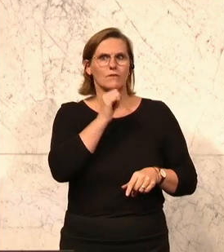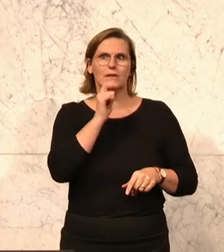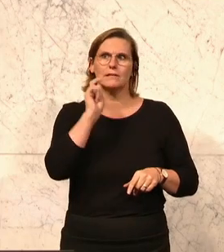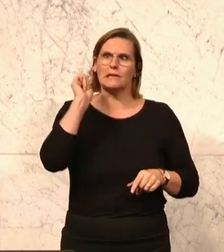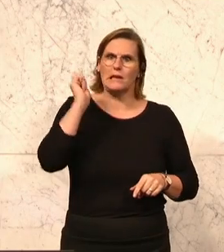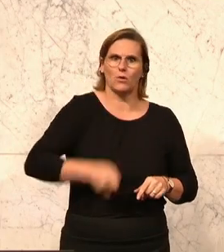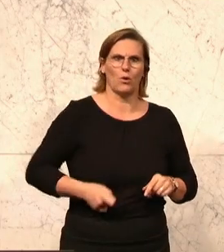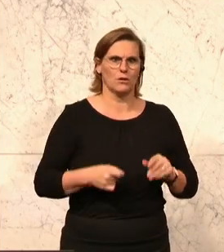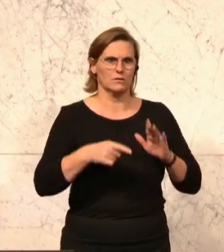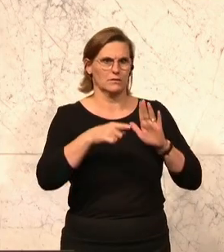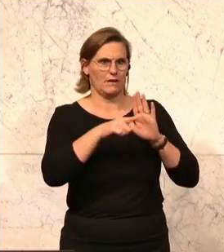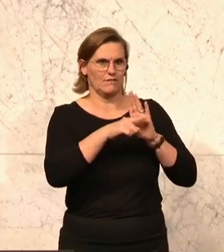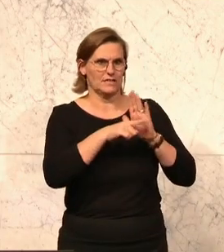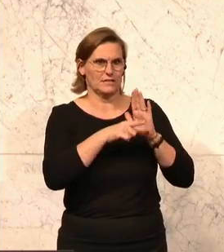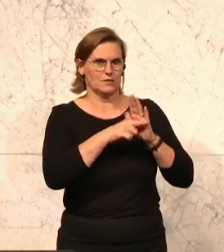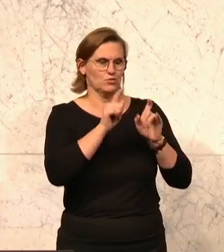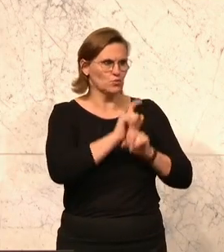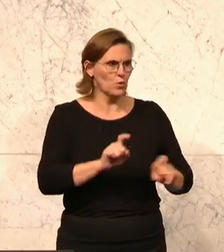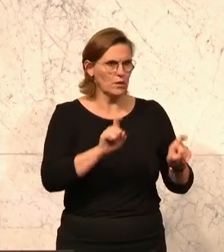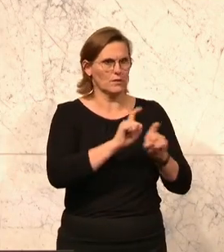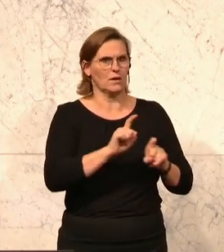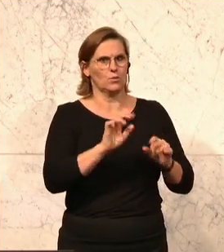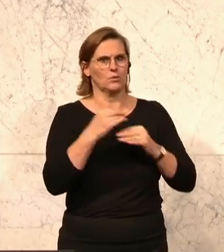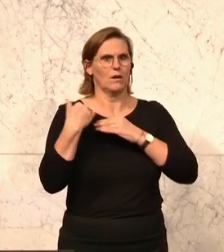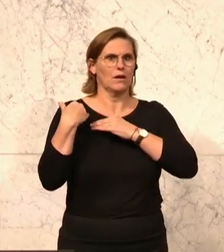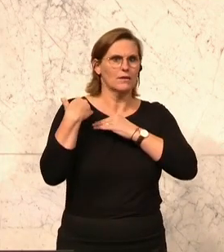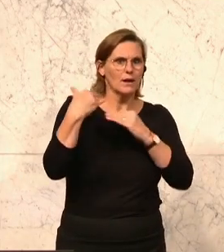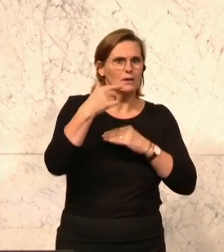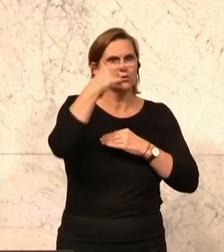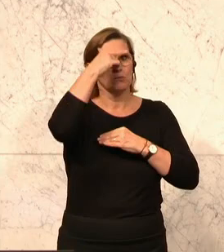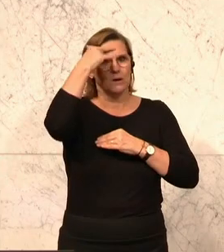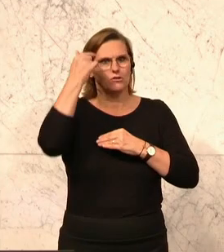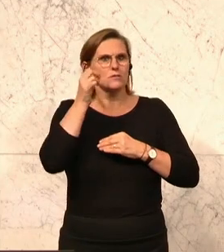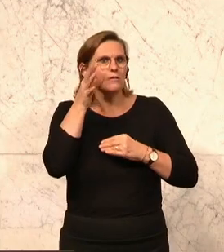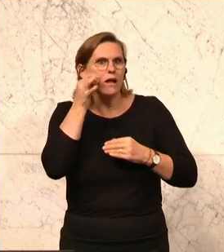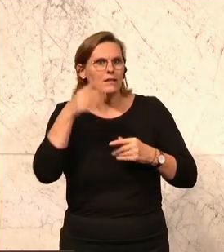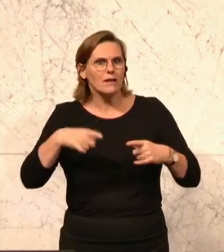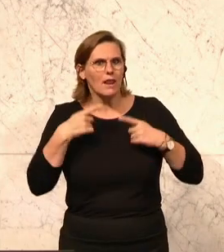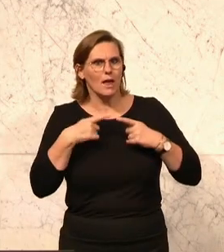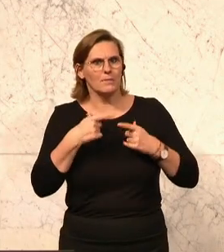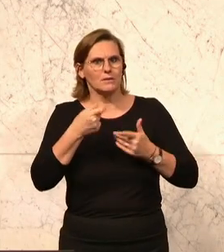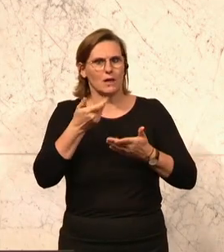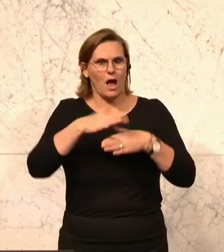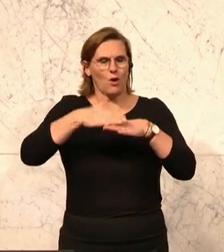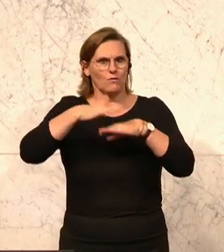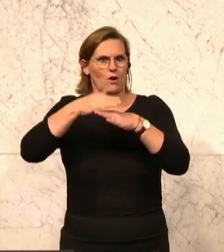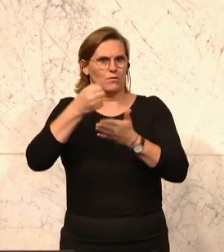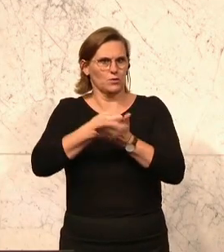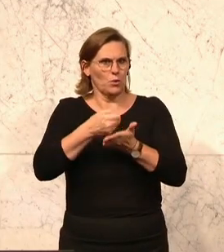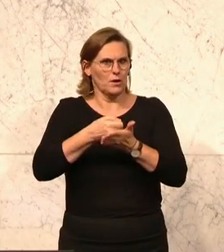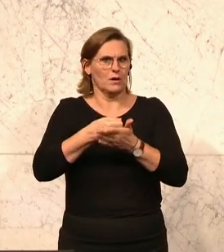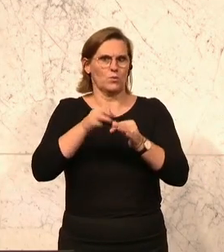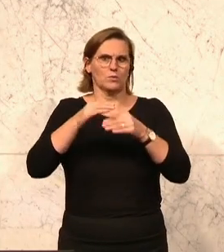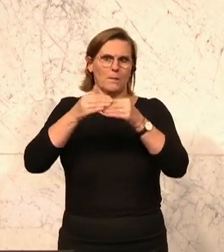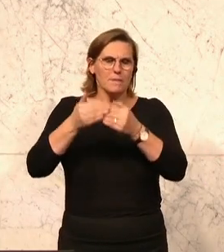verzeichnen, schaffen wir es, eine Entlastung bei den Menschen zu schaffen, wenn es um das tägliche Leben geht, wenn es um die Teuerung geht, noch bei den Mieten. Das